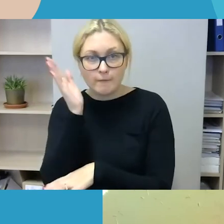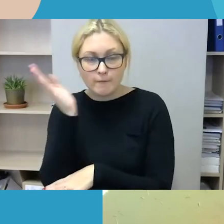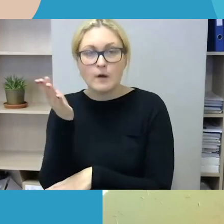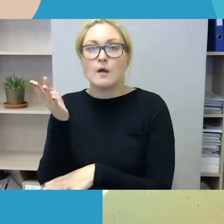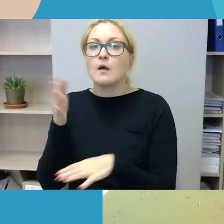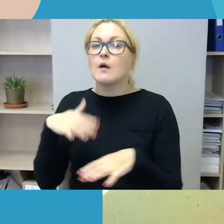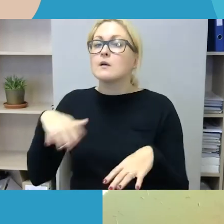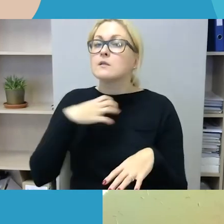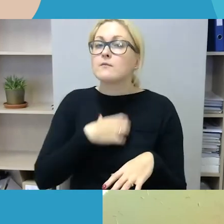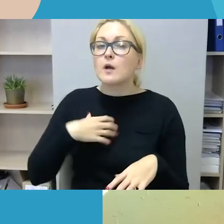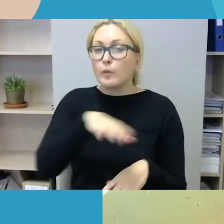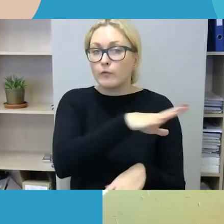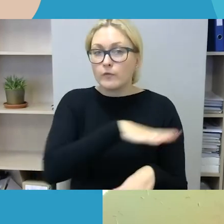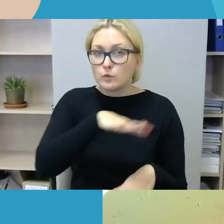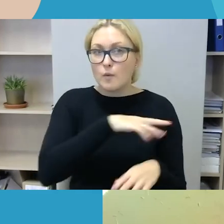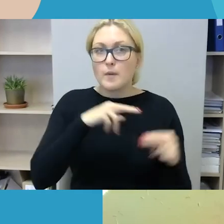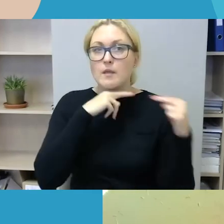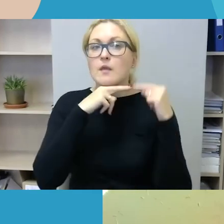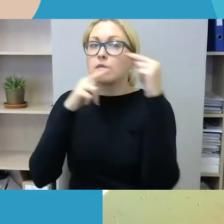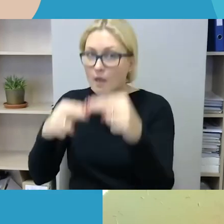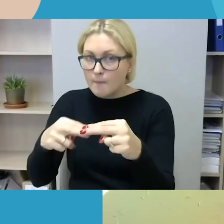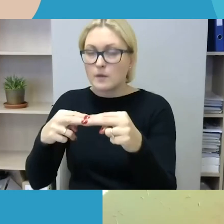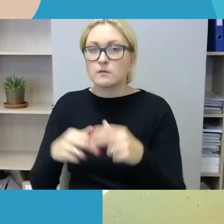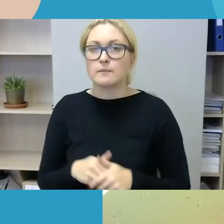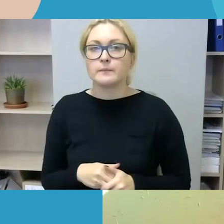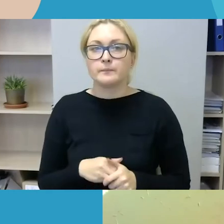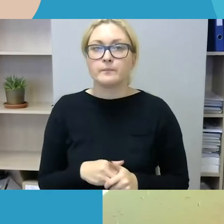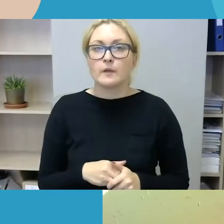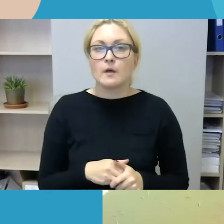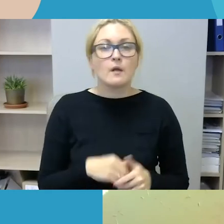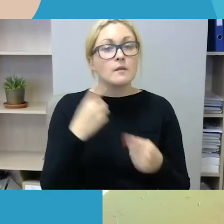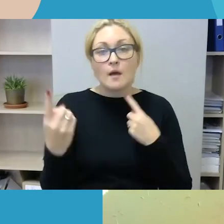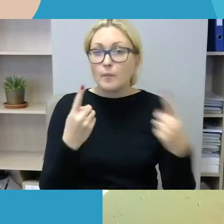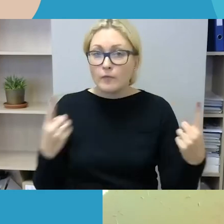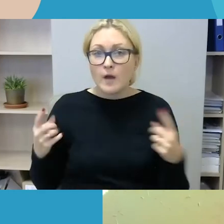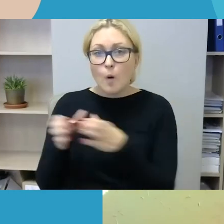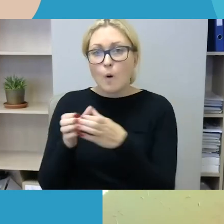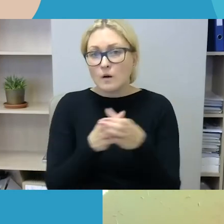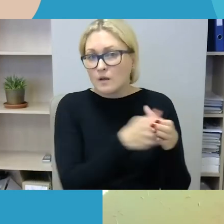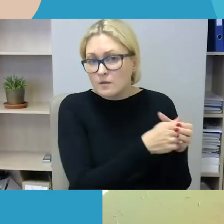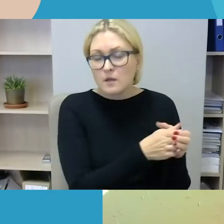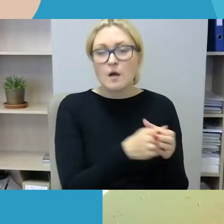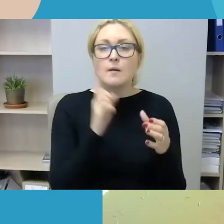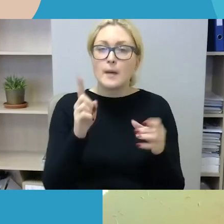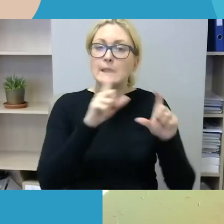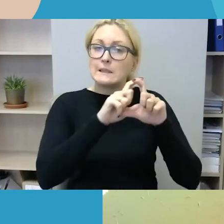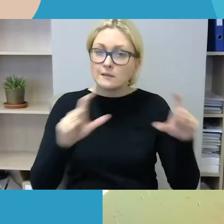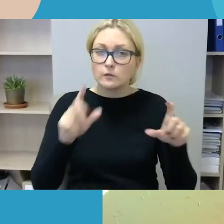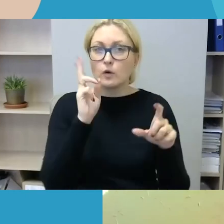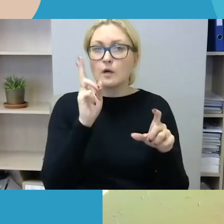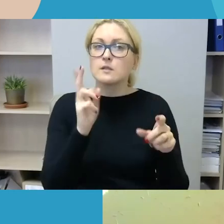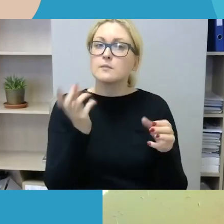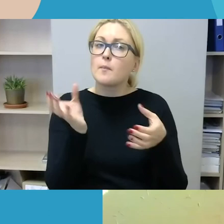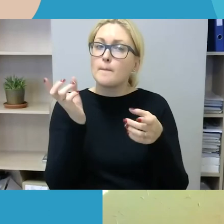tikrai bus lengviau atkreipti ne pavienams vyriausybiniams organizacijoms, o tam tikroms institucijoms dirbančios tosias rytis, kurie